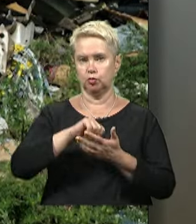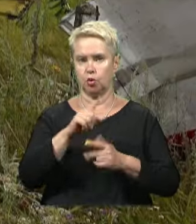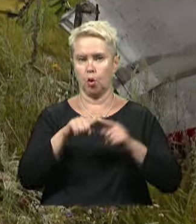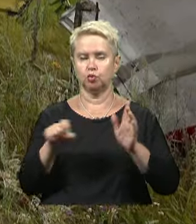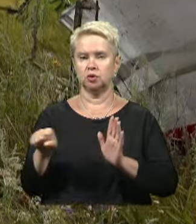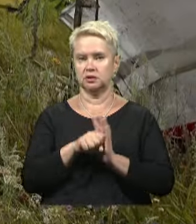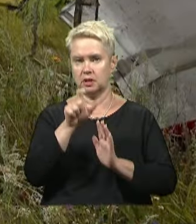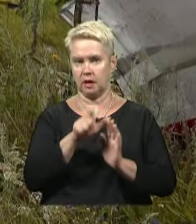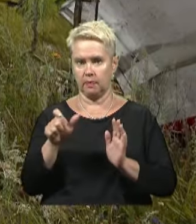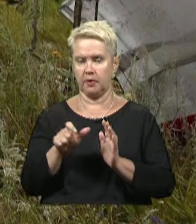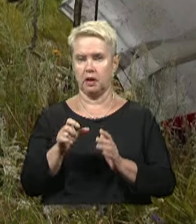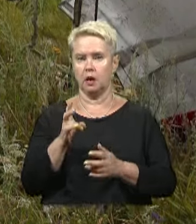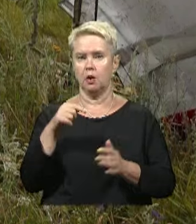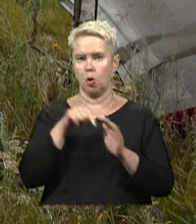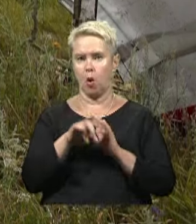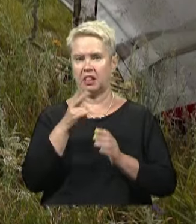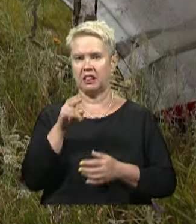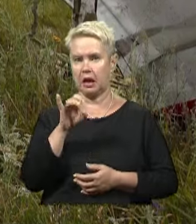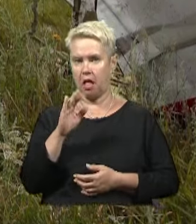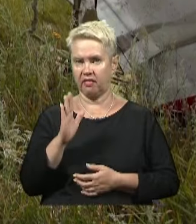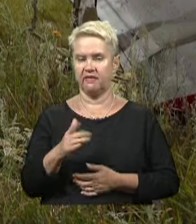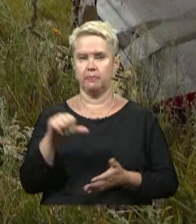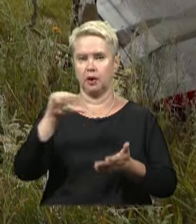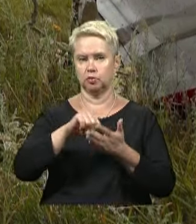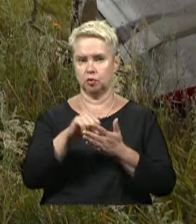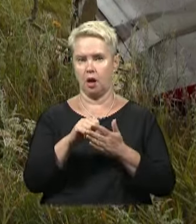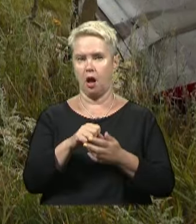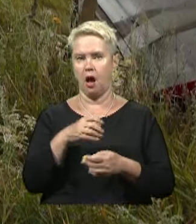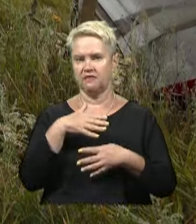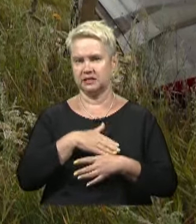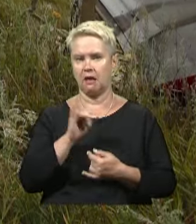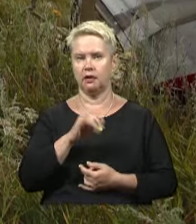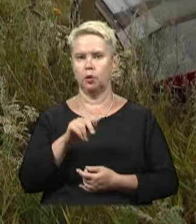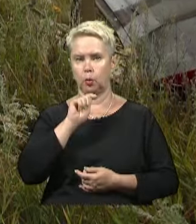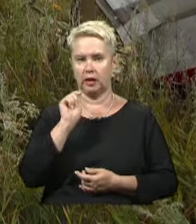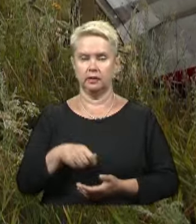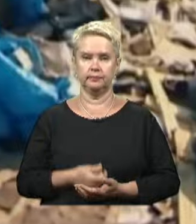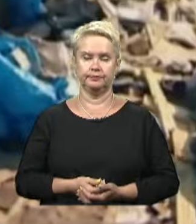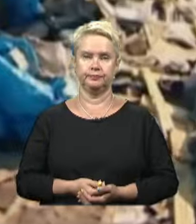родичі загиблих, король Нідерландів, а також представники урядів Австралії та України.